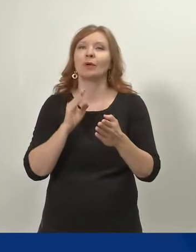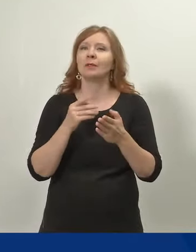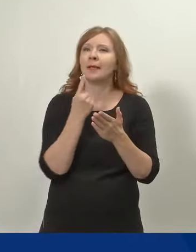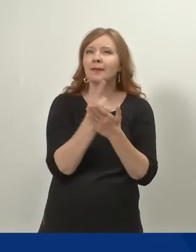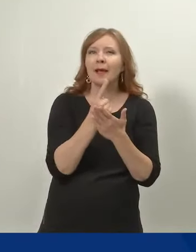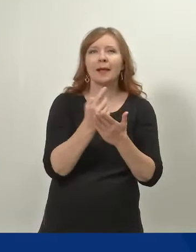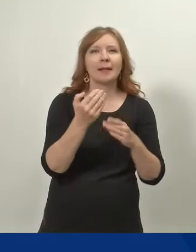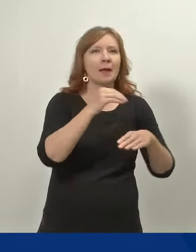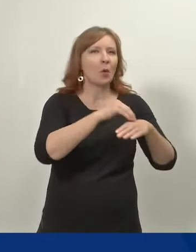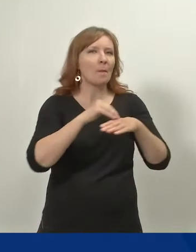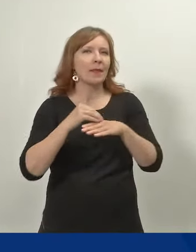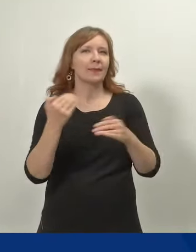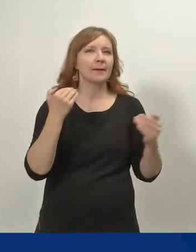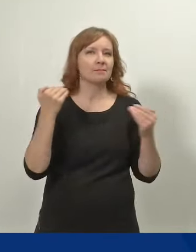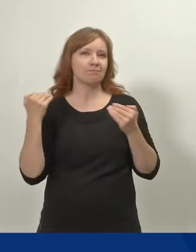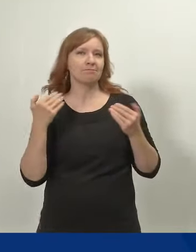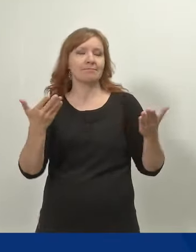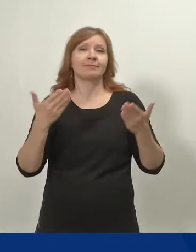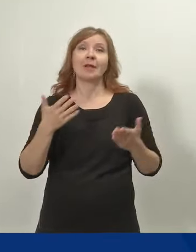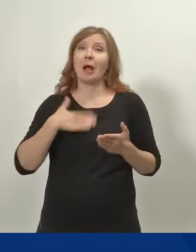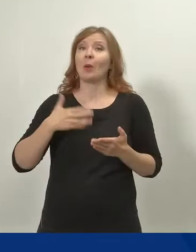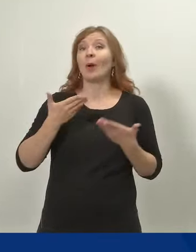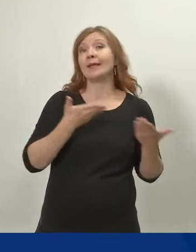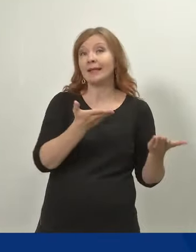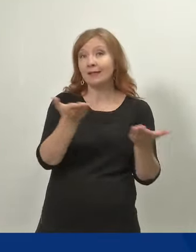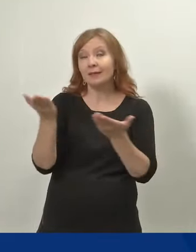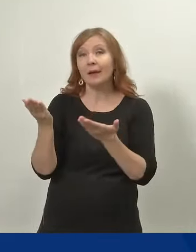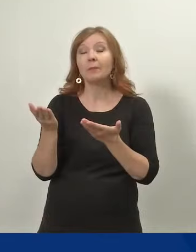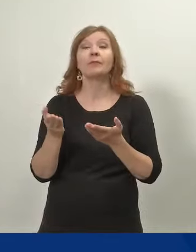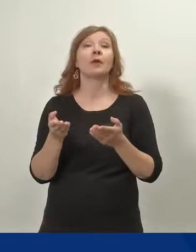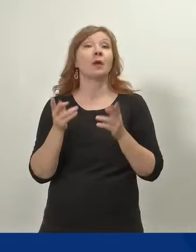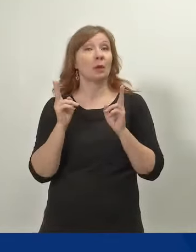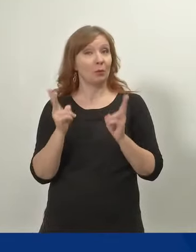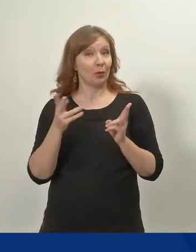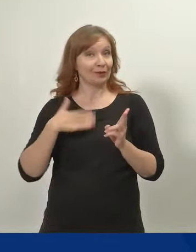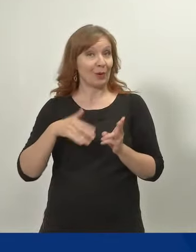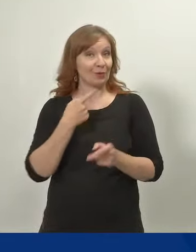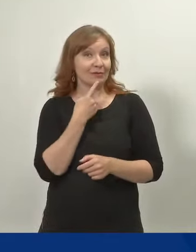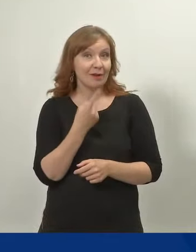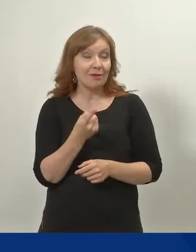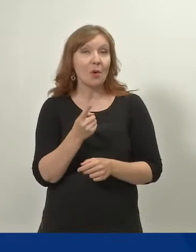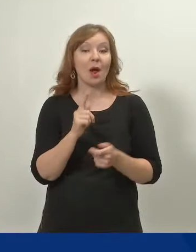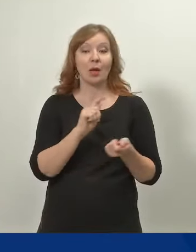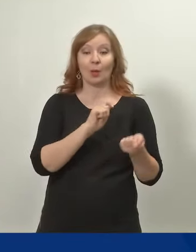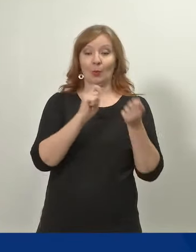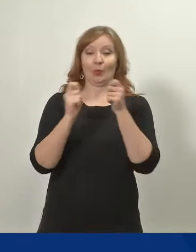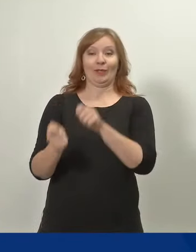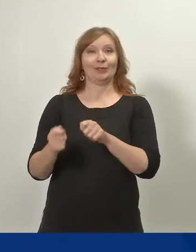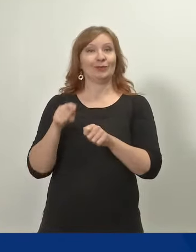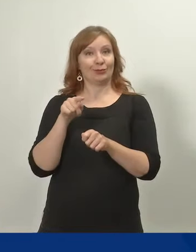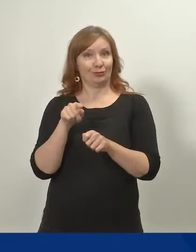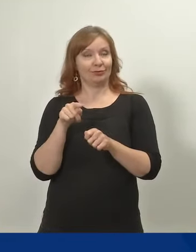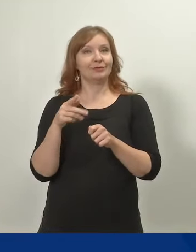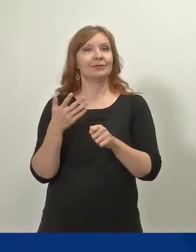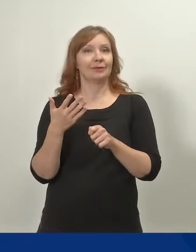kommentteja. Ja sen lisäksi haluan vielä tässä sanoa, että uudistus on